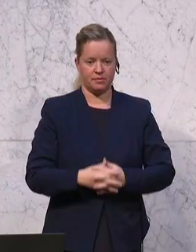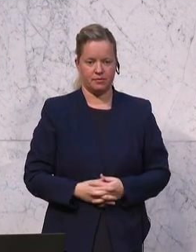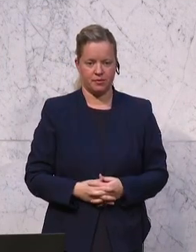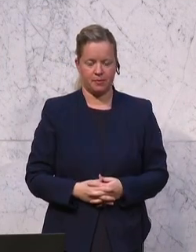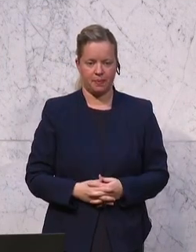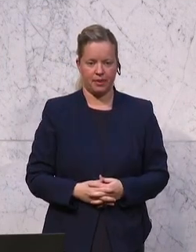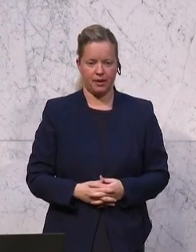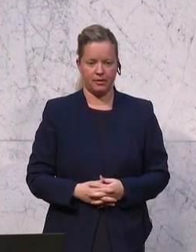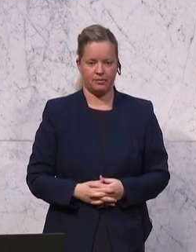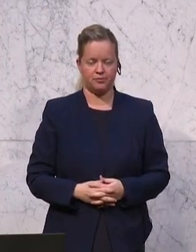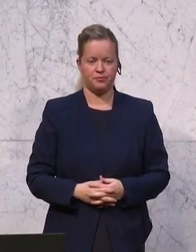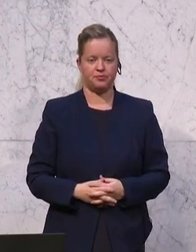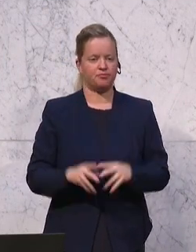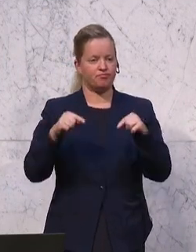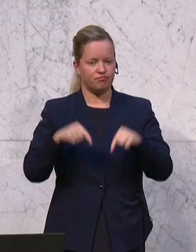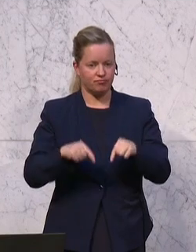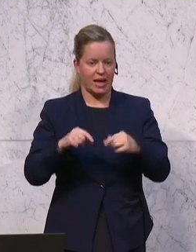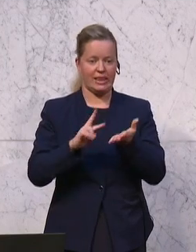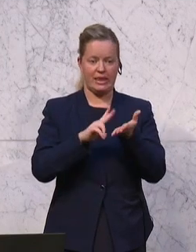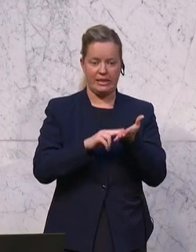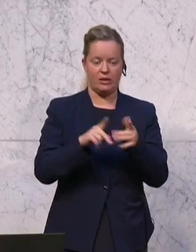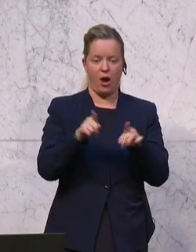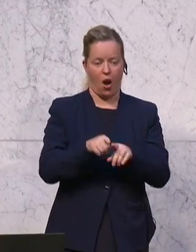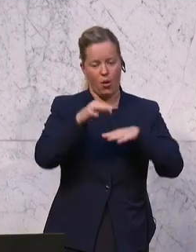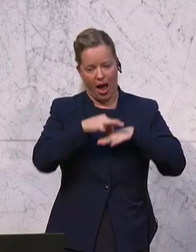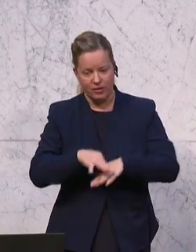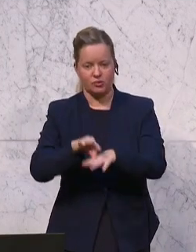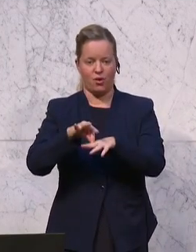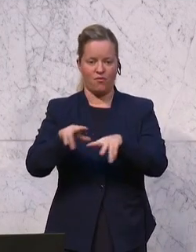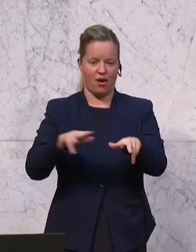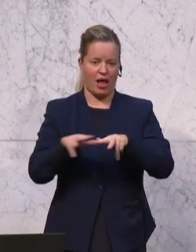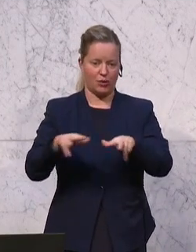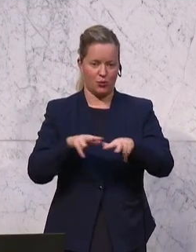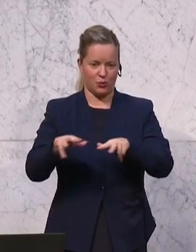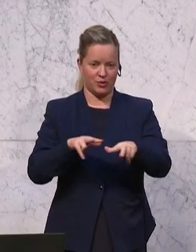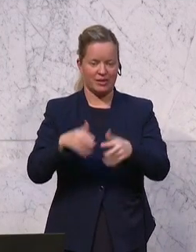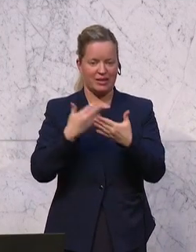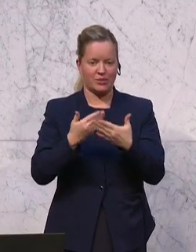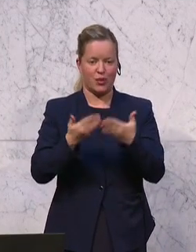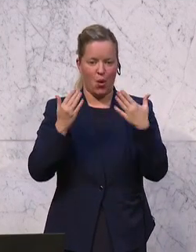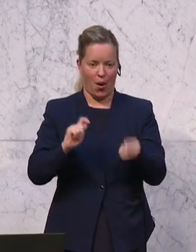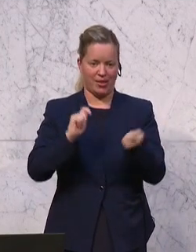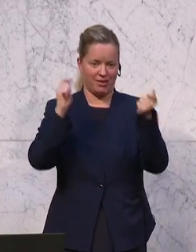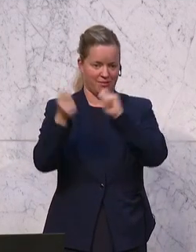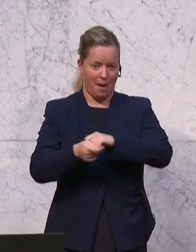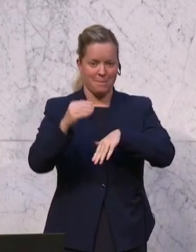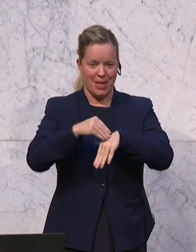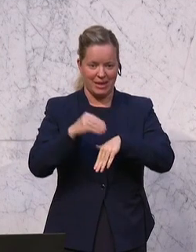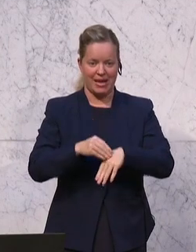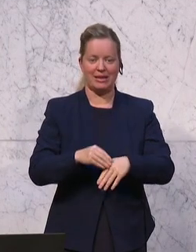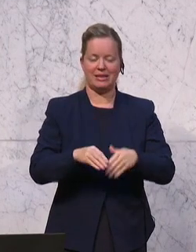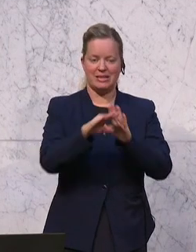Die Digitalisierung hält Einzug in der Verwaltung und immer mehr. Und daher ändern wir heute das Meldegesetz, das